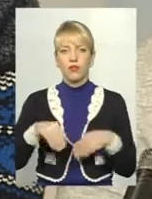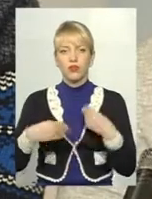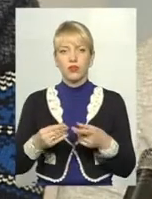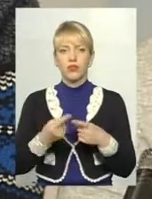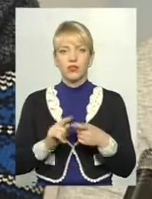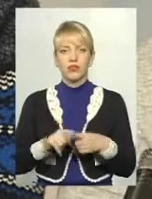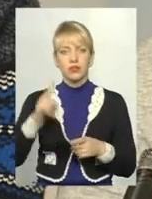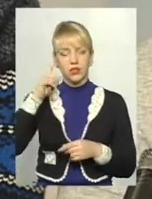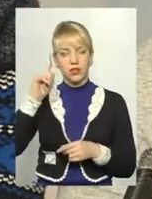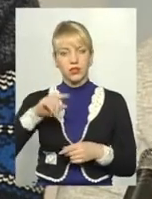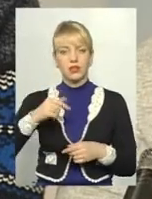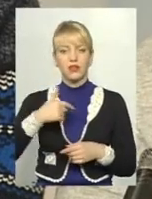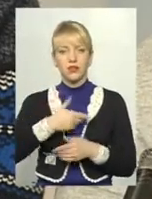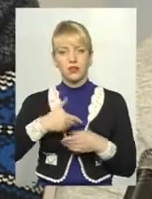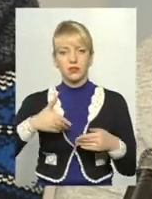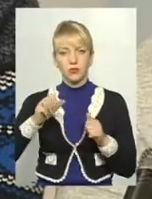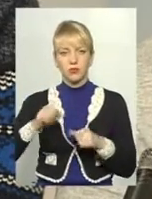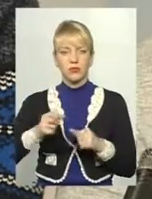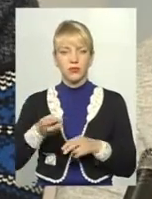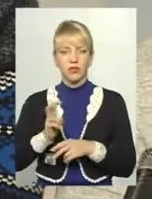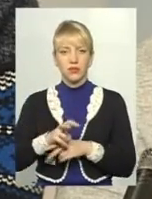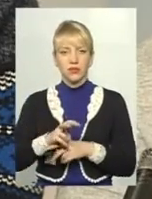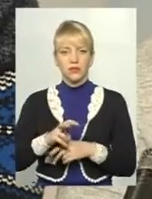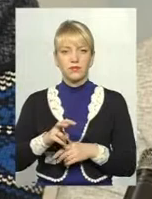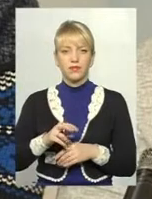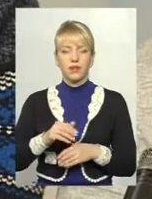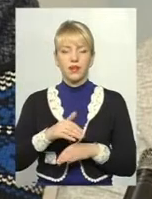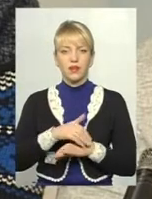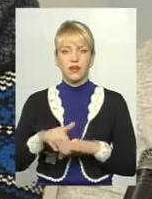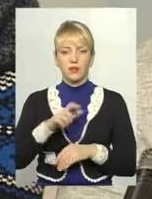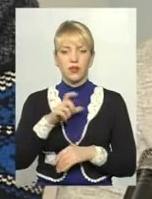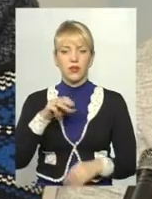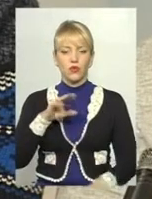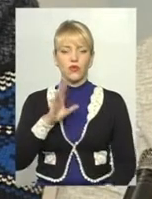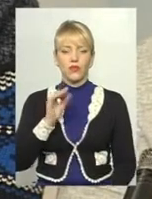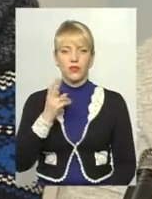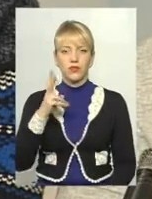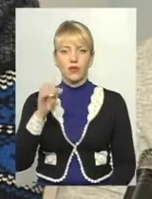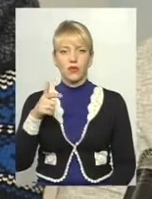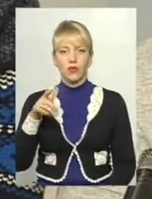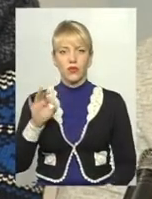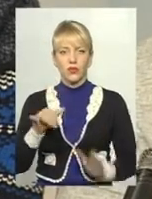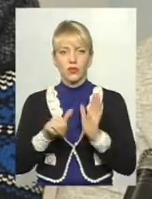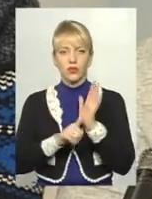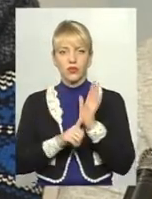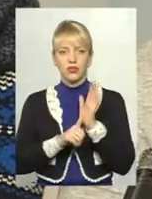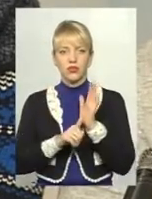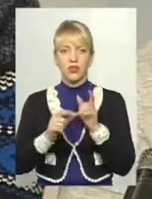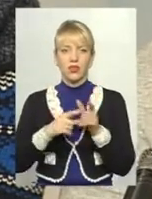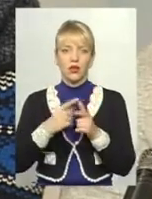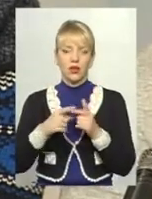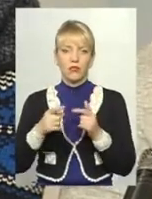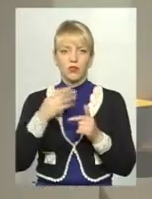знання. До нас можна прийти за адресою вулиця Хатовицького, 6, або